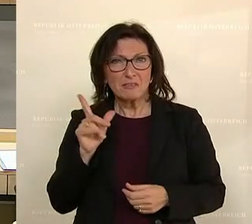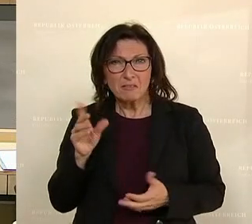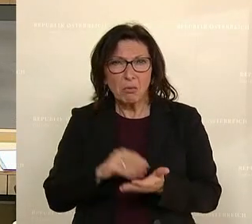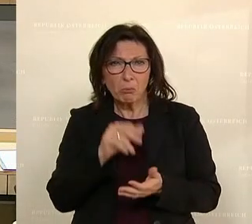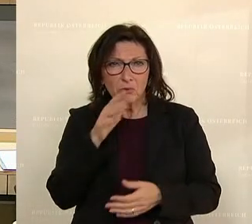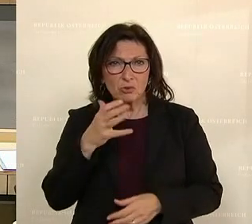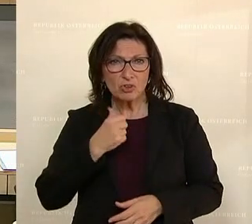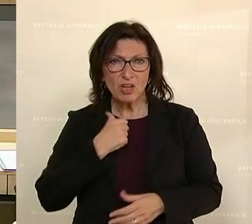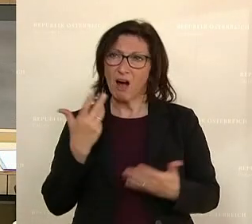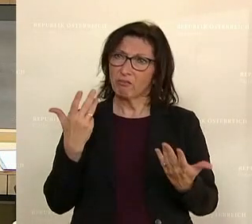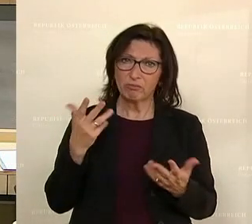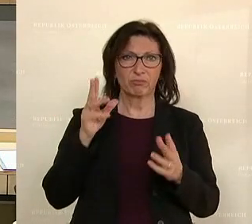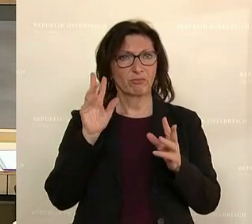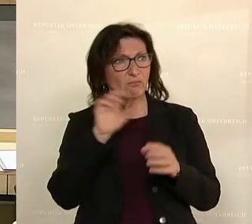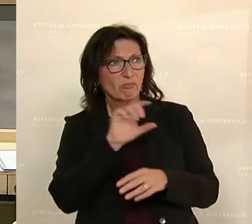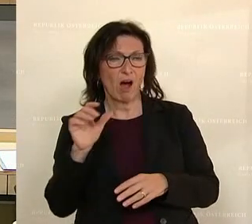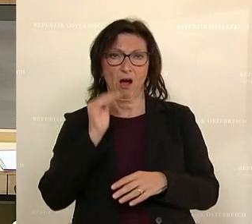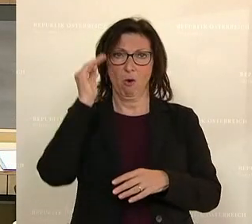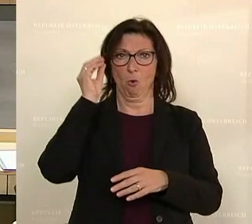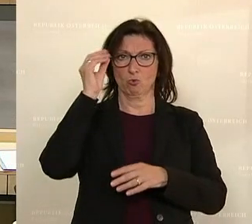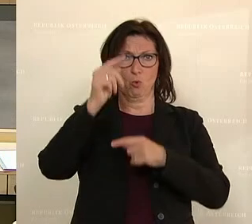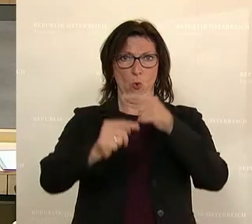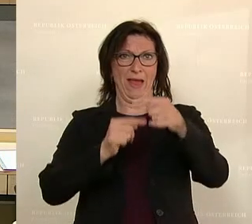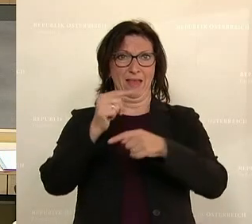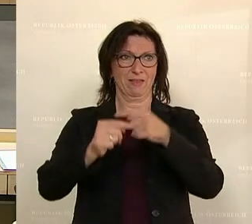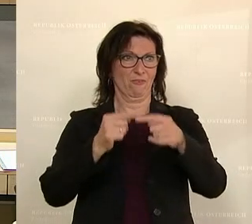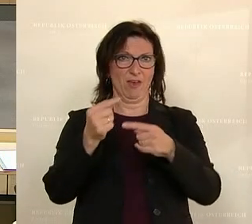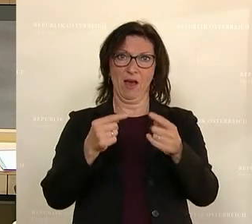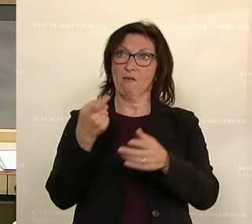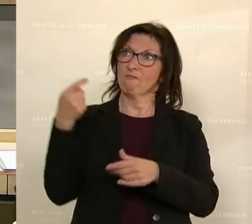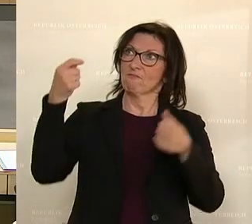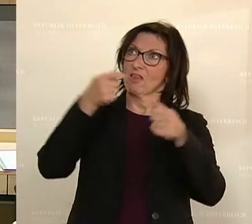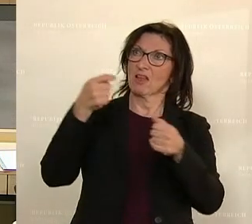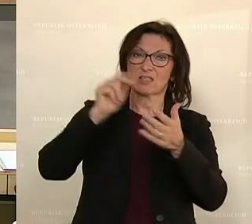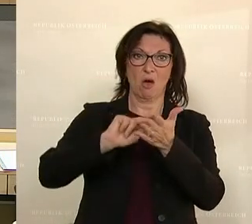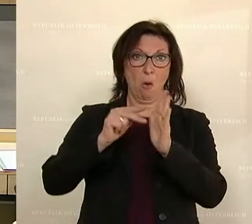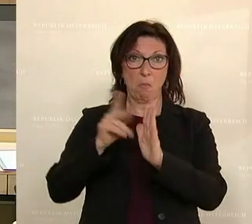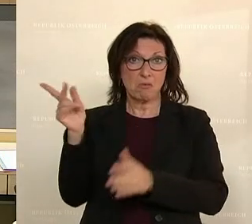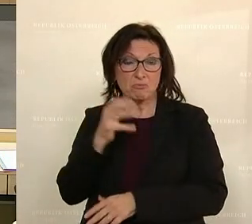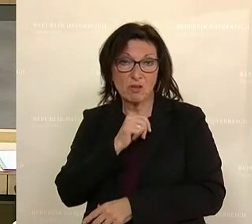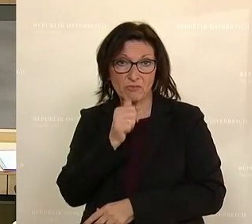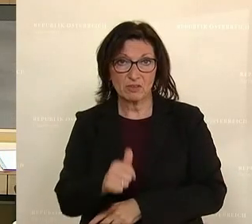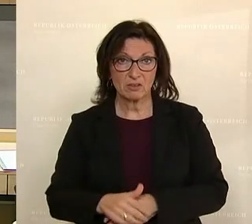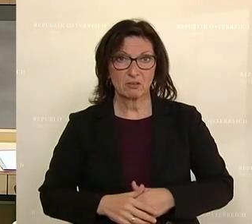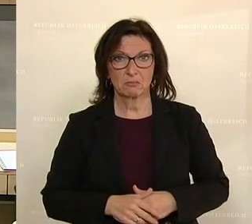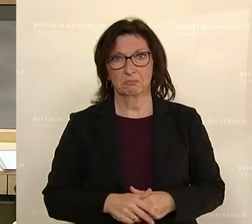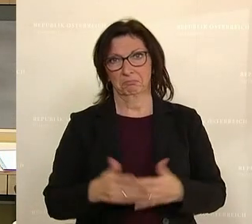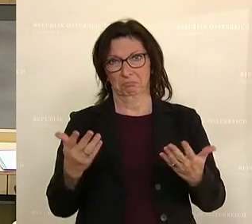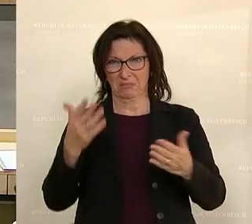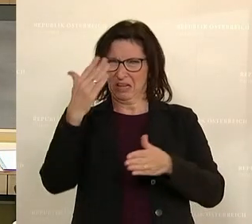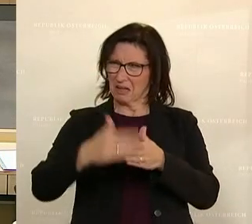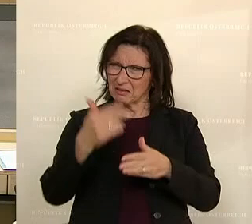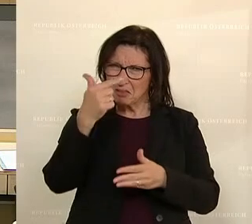sind, hier eine stabile, einen Fachhochschulentwicklungs und Finanzierungsplan rechtzeitig zur Verfügung zu stellen. Jetzt haben wir Ende